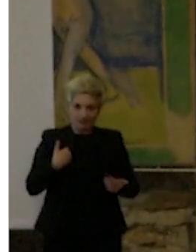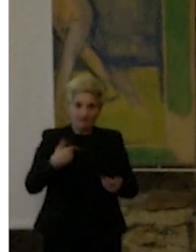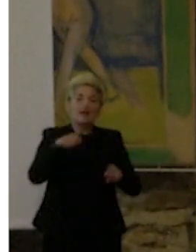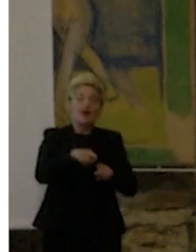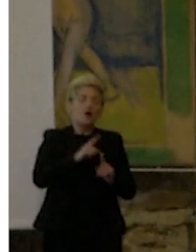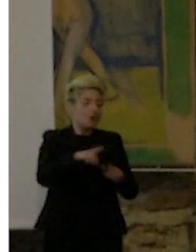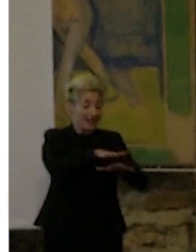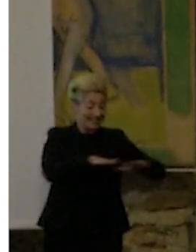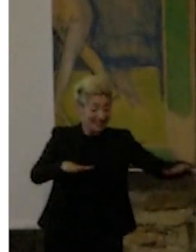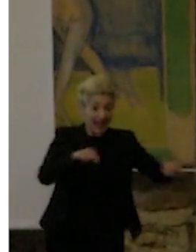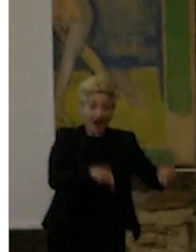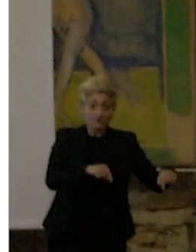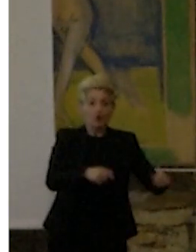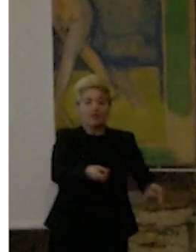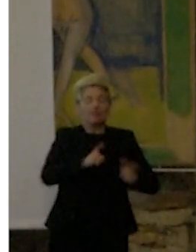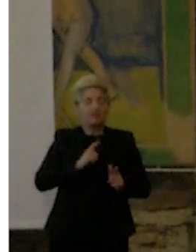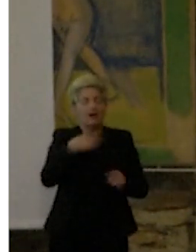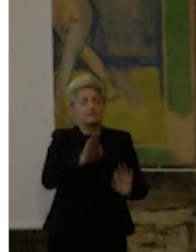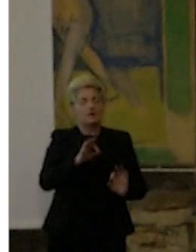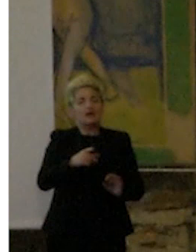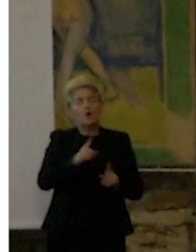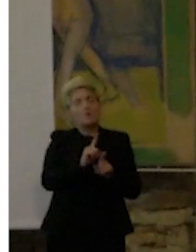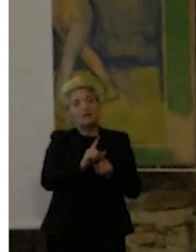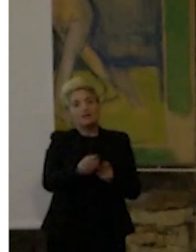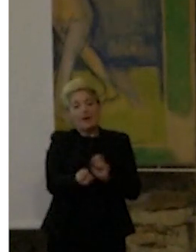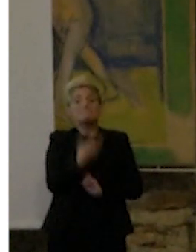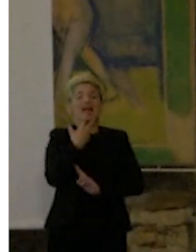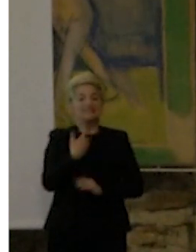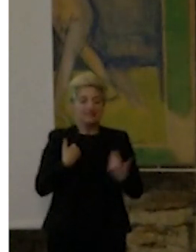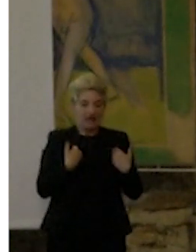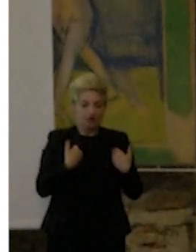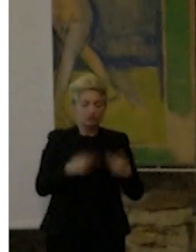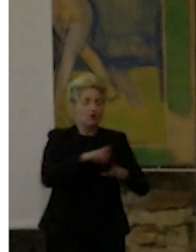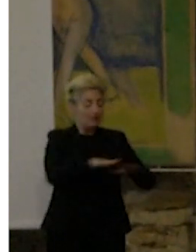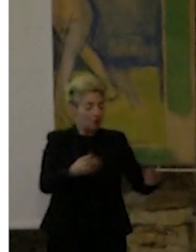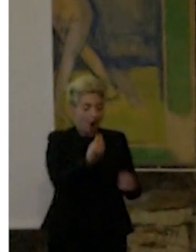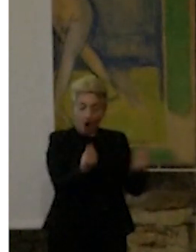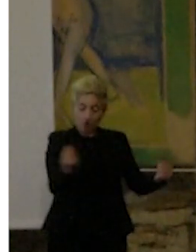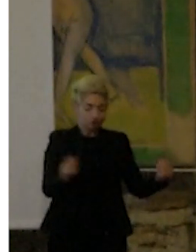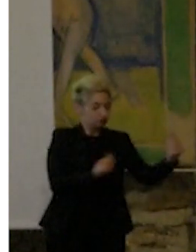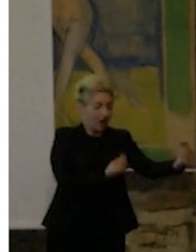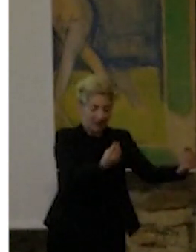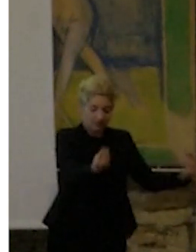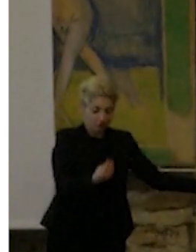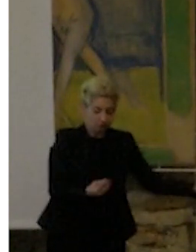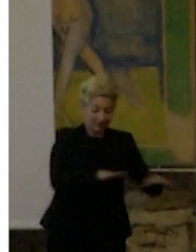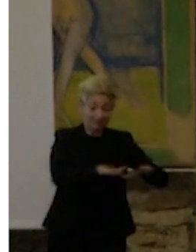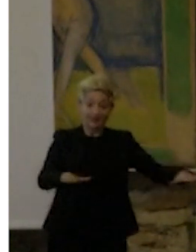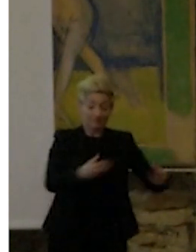I tavoli hanno questa funzione qua, quella di prendere le cose, metterle sul tavolo e giocarci insieme.